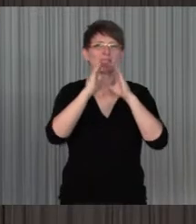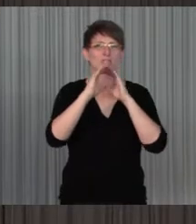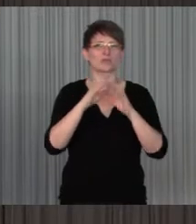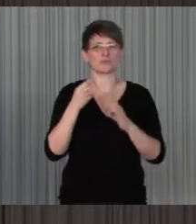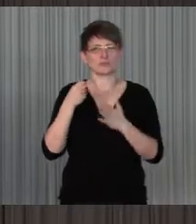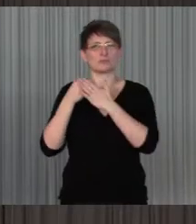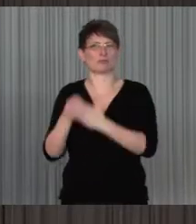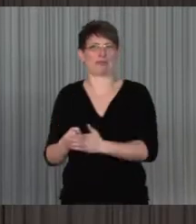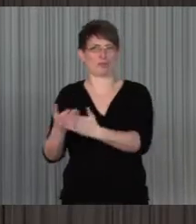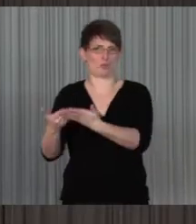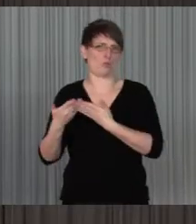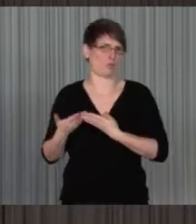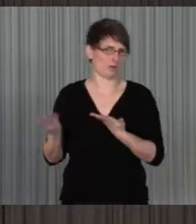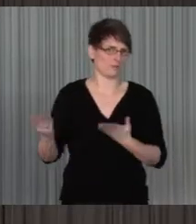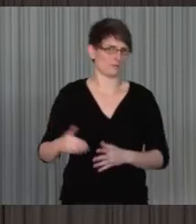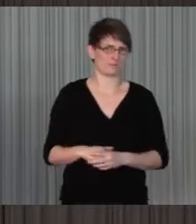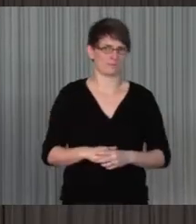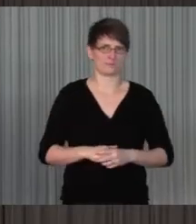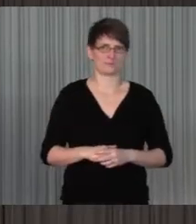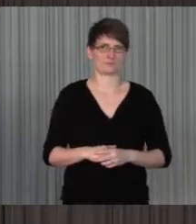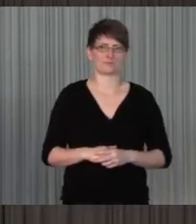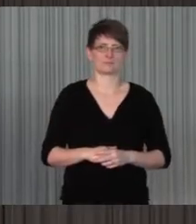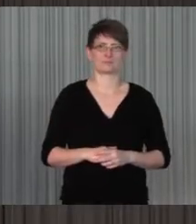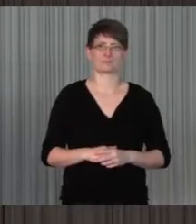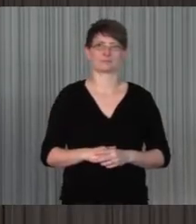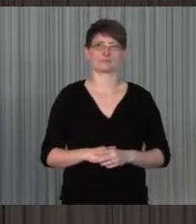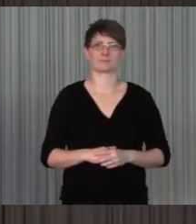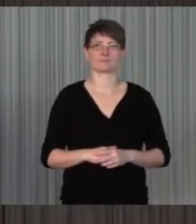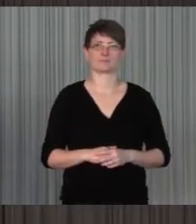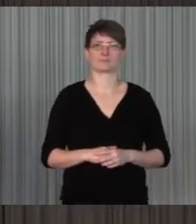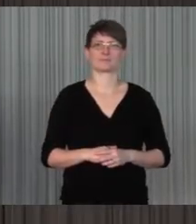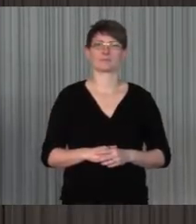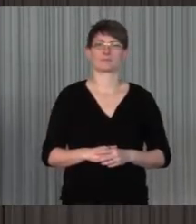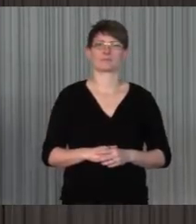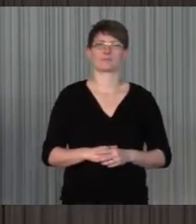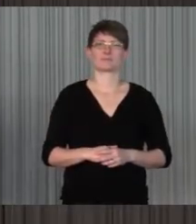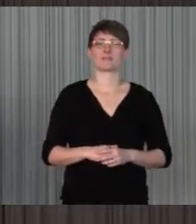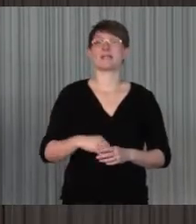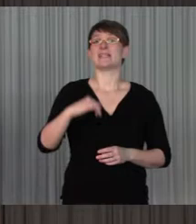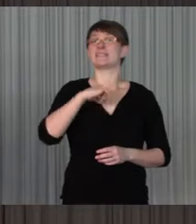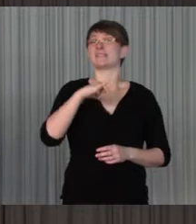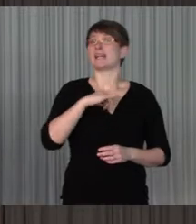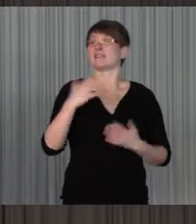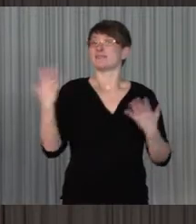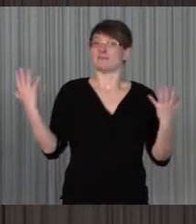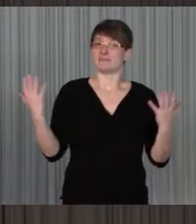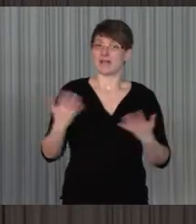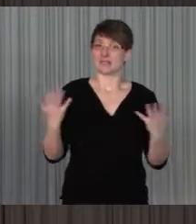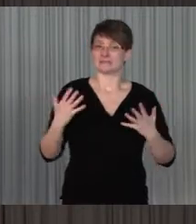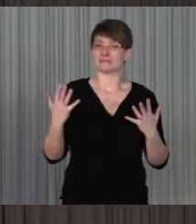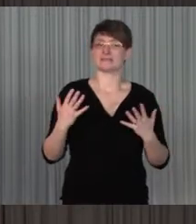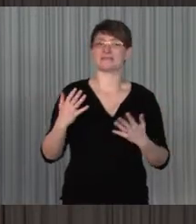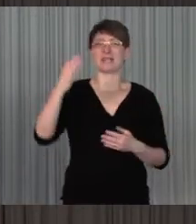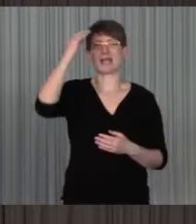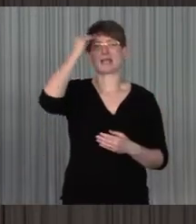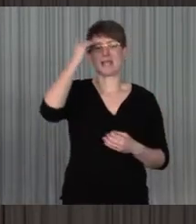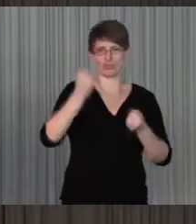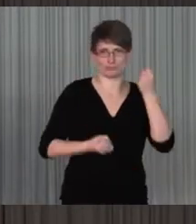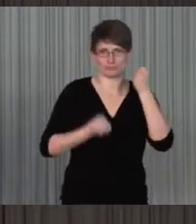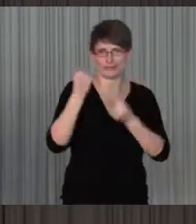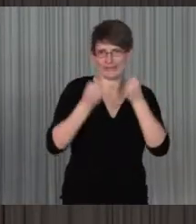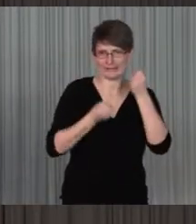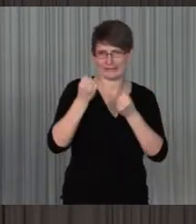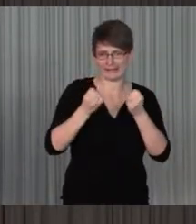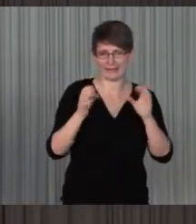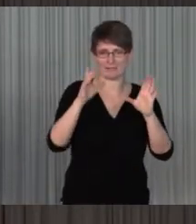über das Internet gesagt habe. Interessant ist auch sich die Gruppe der Menschen mit Lernschwierigkeiten anzugucken,